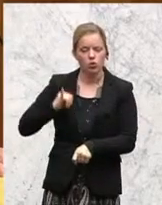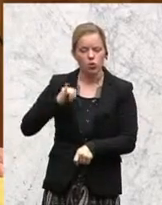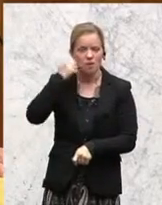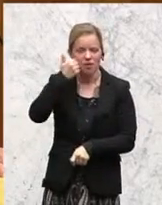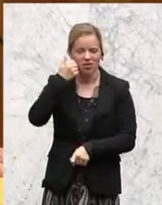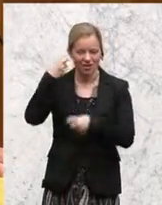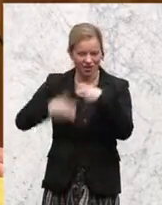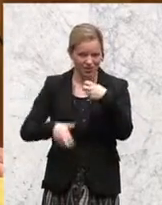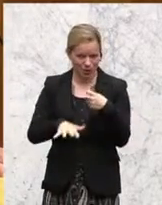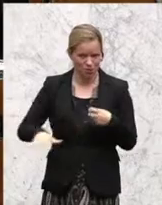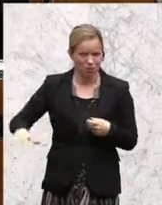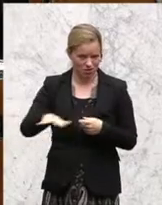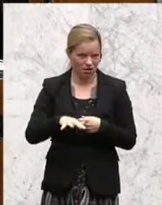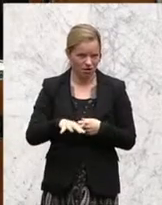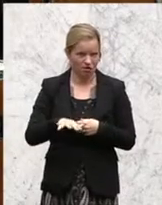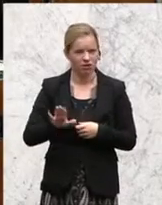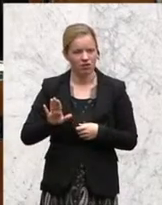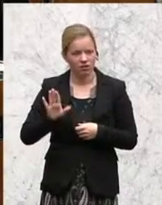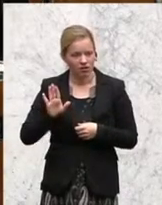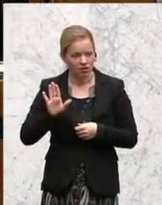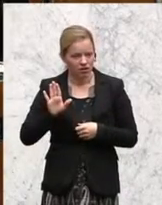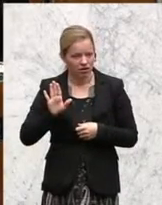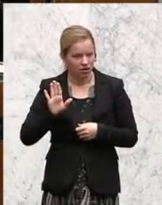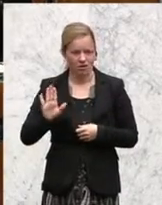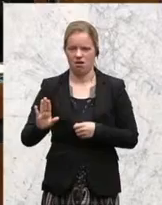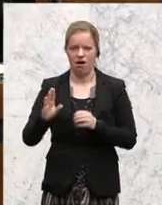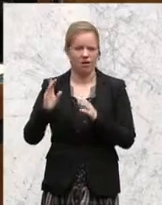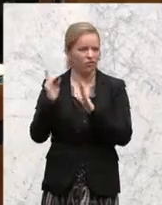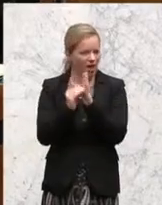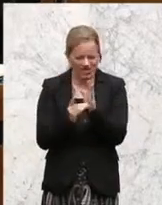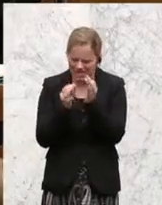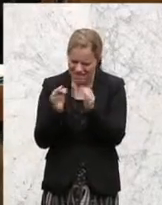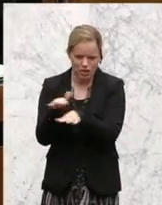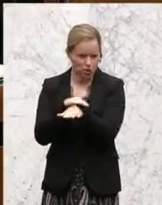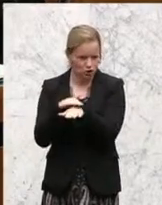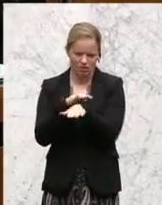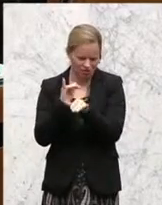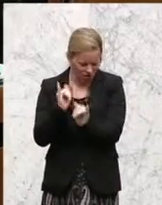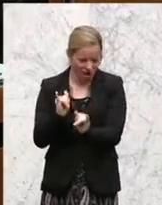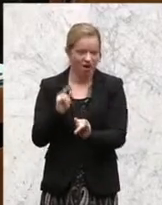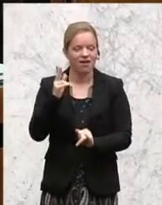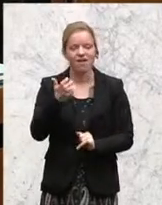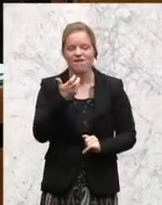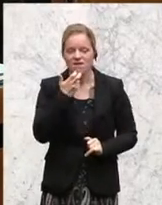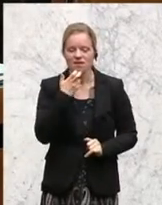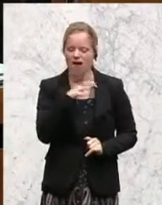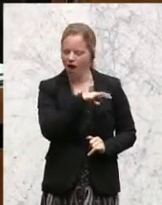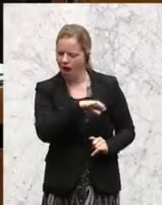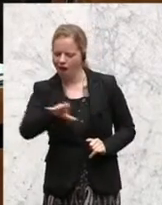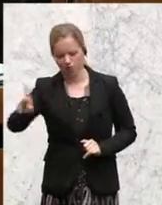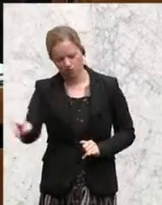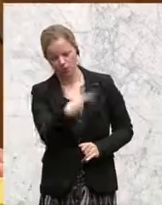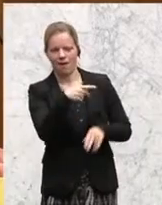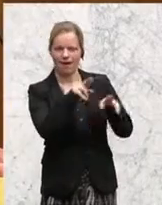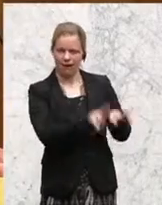Kriegsgebieten kommen. Ihre Daten entschuldigen überhaupt nichts. Überhaupt nichts. Ich will, dass sie alle vor Gericht